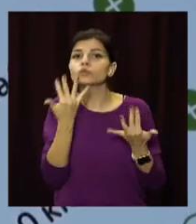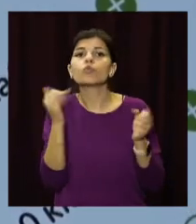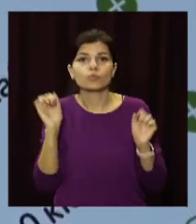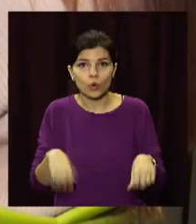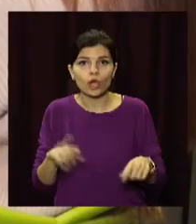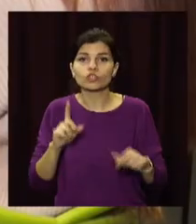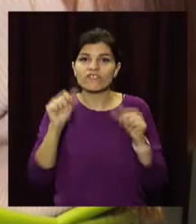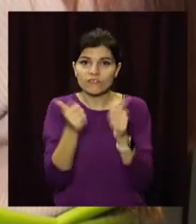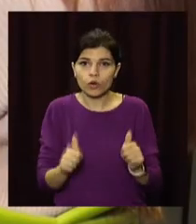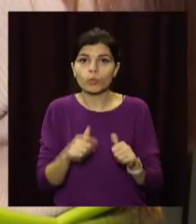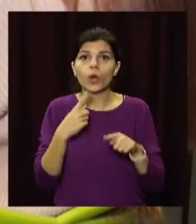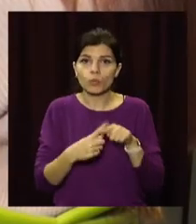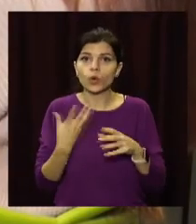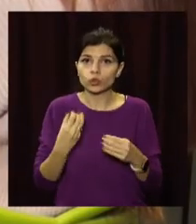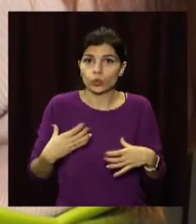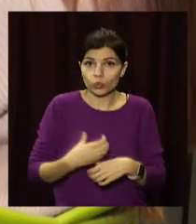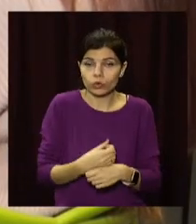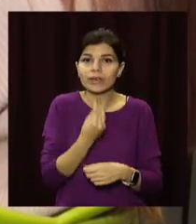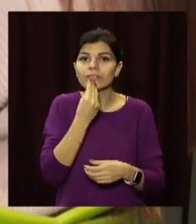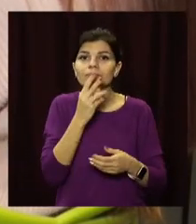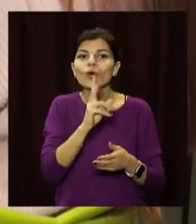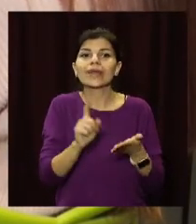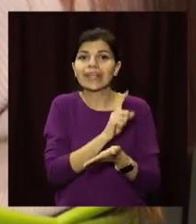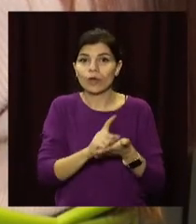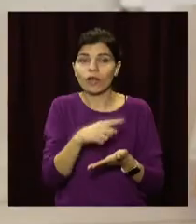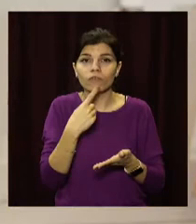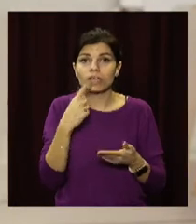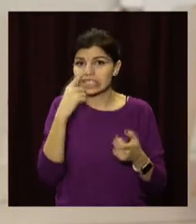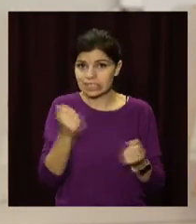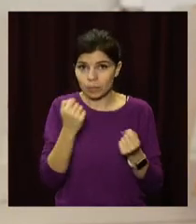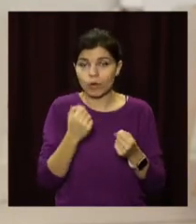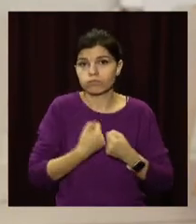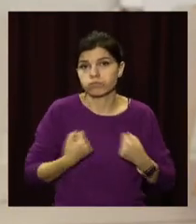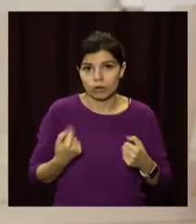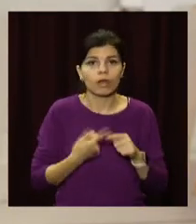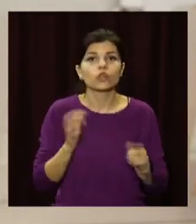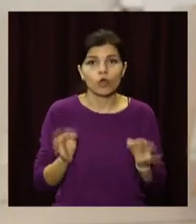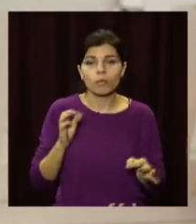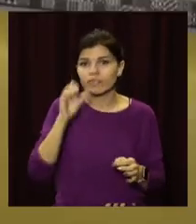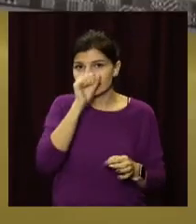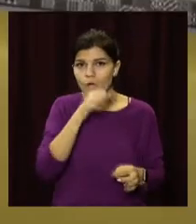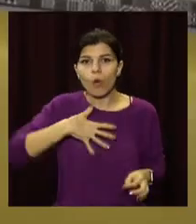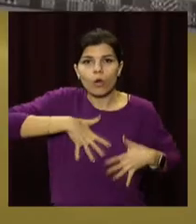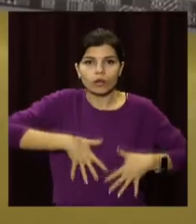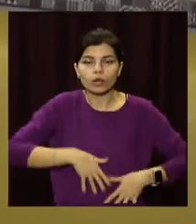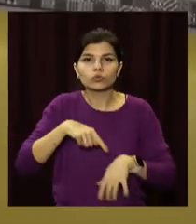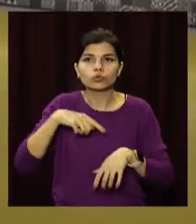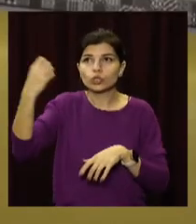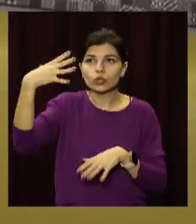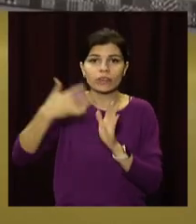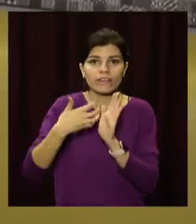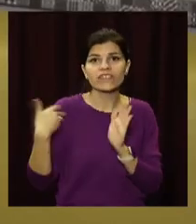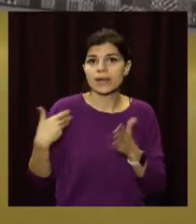ще й худіти. Діетологи кажуть, набирати вагу взимку цілком нормально. Взимку організм відчуває дефіцит сонця та вітамінів. Аби